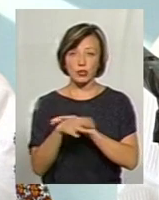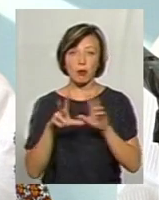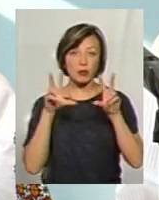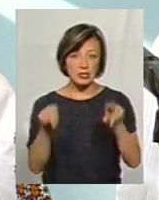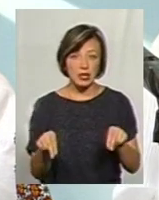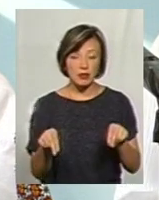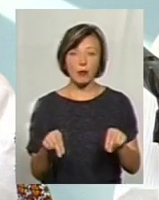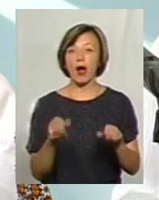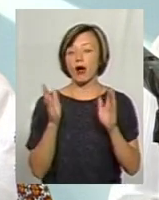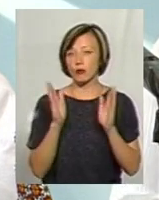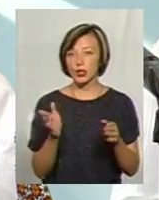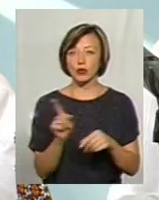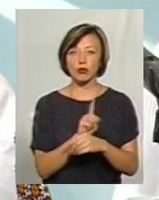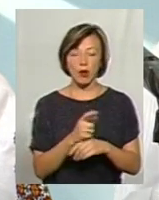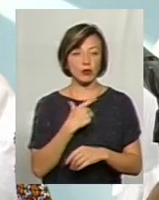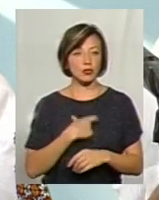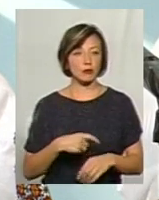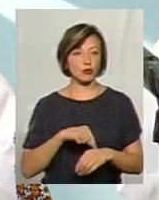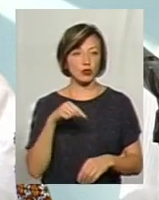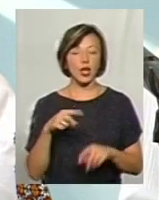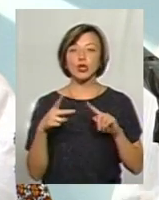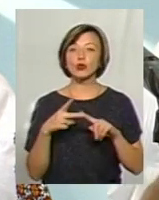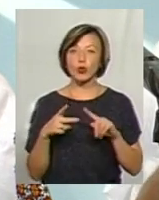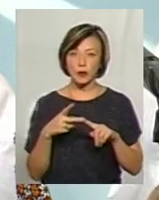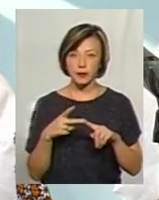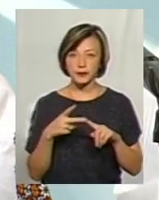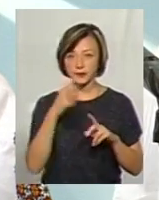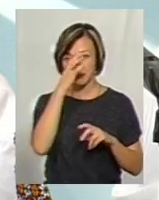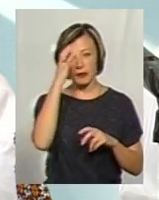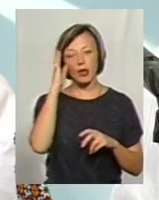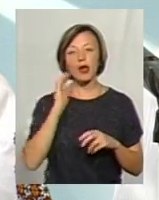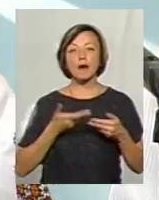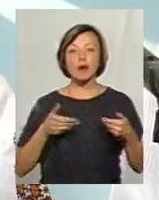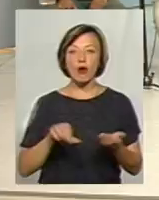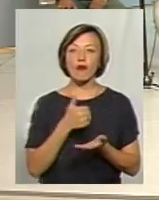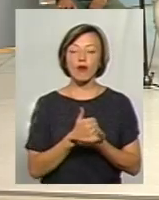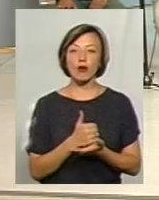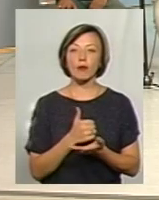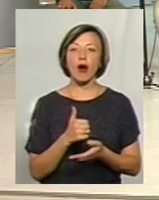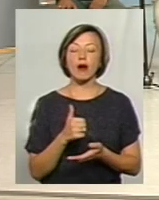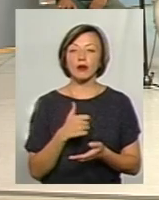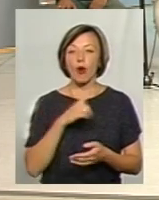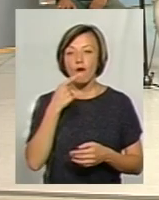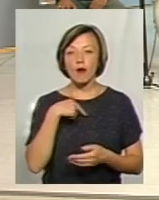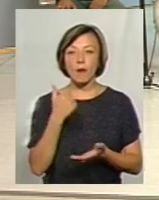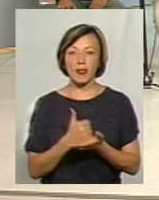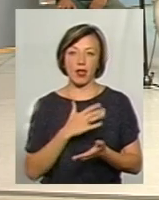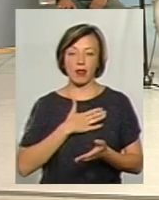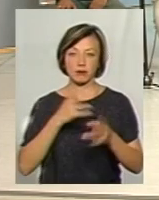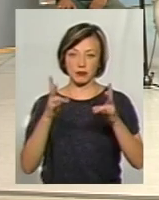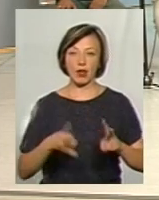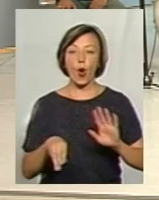обіцянкам. Вона буде нормально себе почувати. Друге, ми говоримо, що саме головна наша біда це корупція.